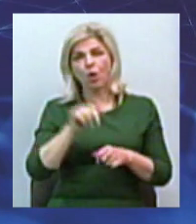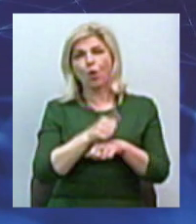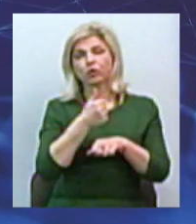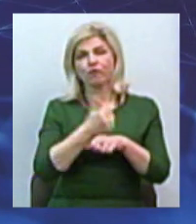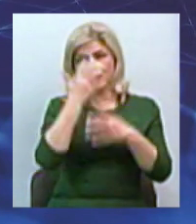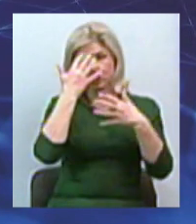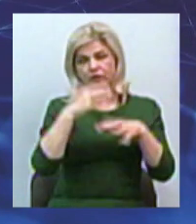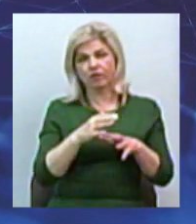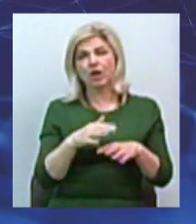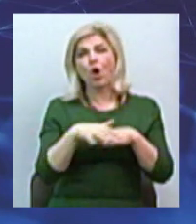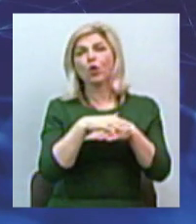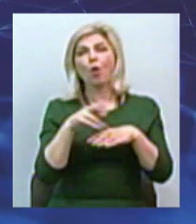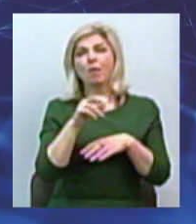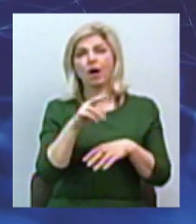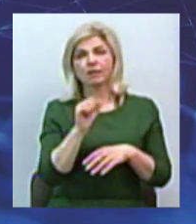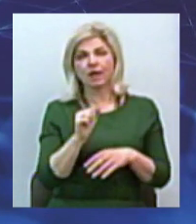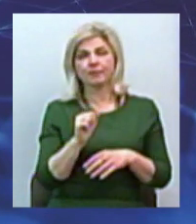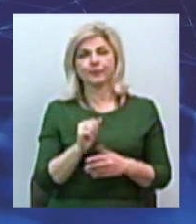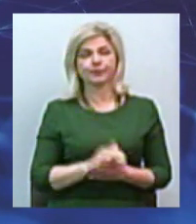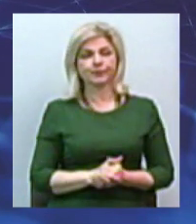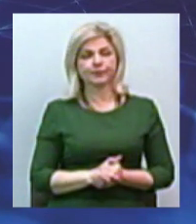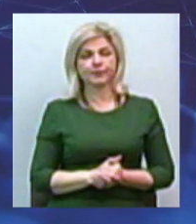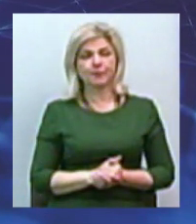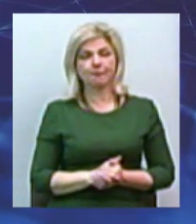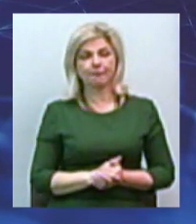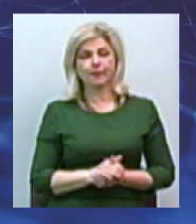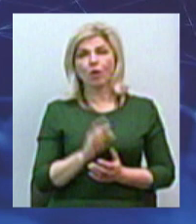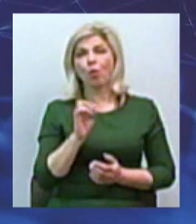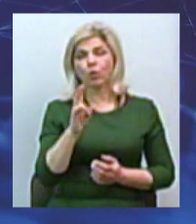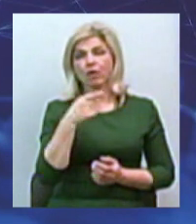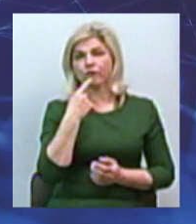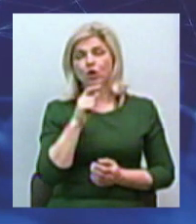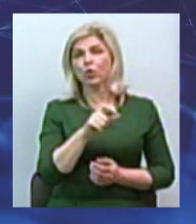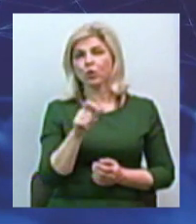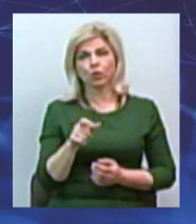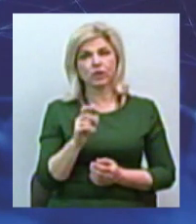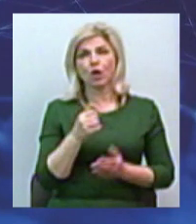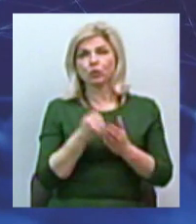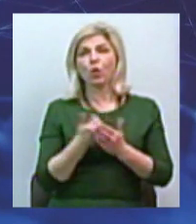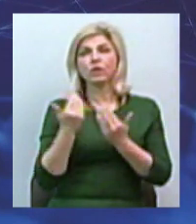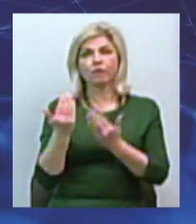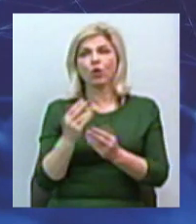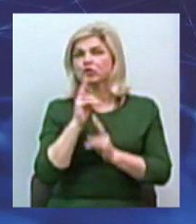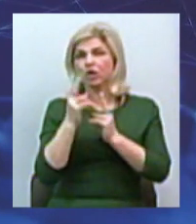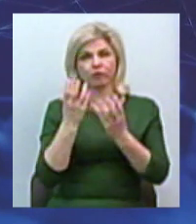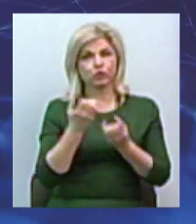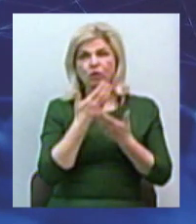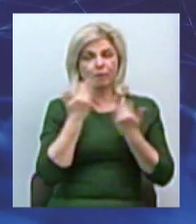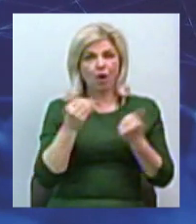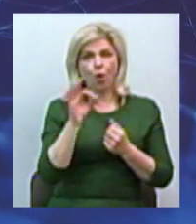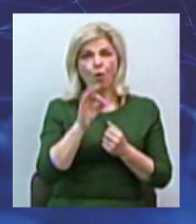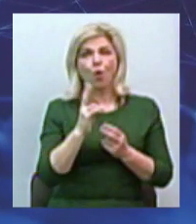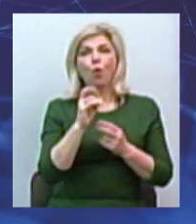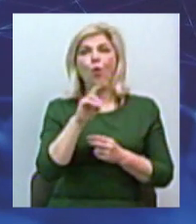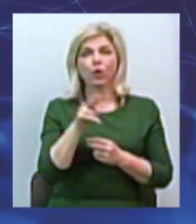об'єднаної територіальної громади Андрієм Дмитренком. Він каже, що люди до нього ще не зверталися з проблемою щодо кодування сигналу,